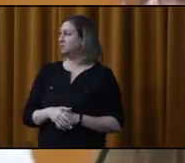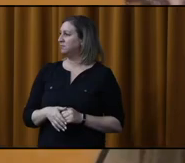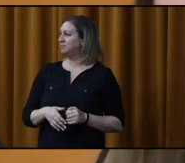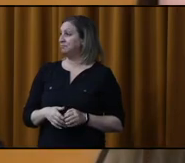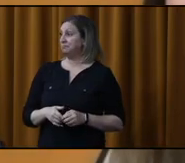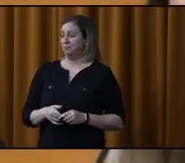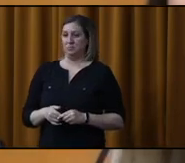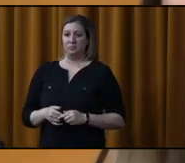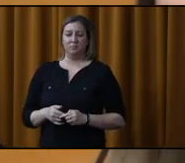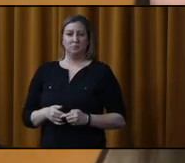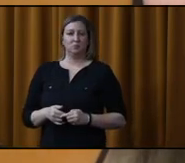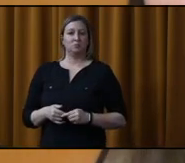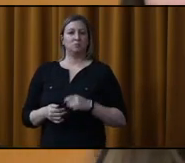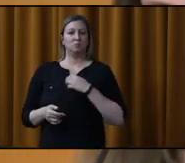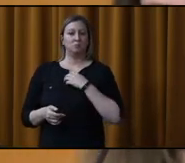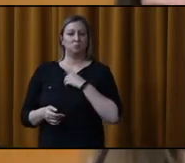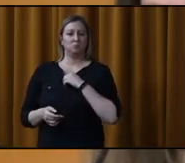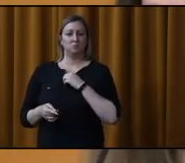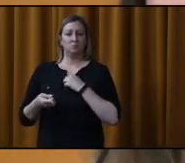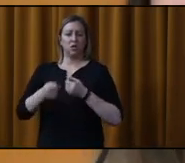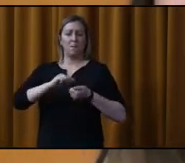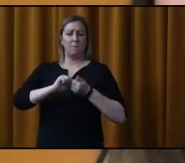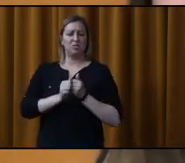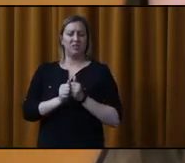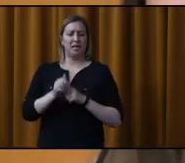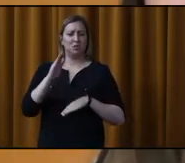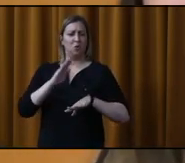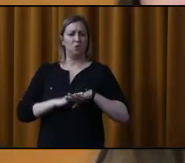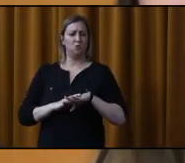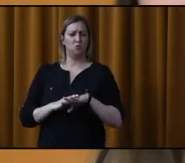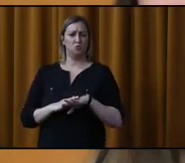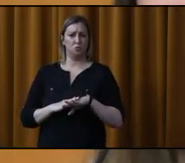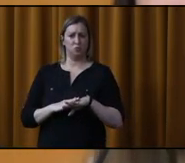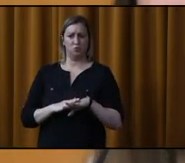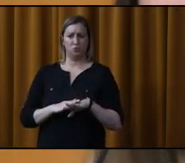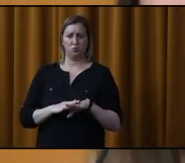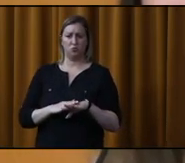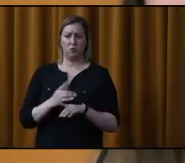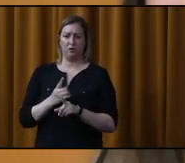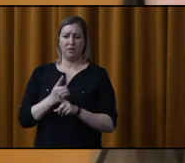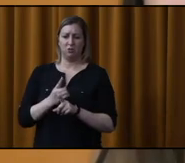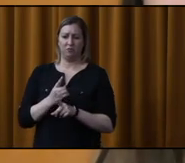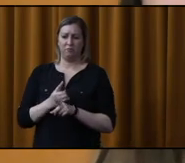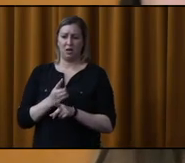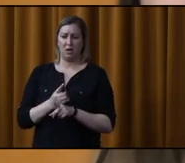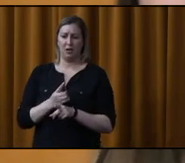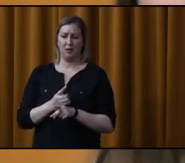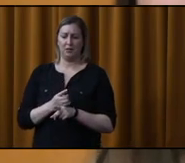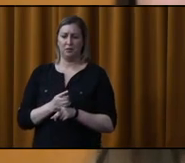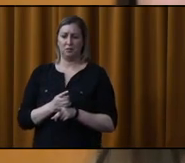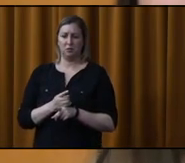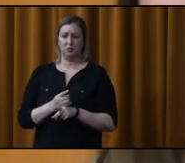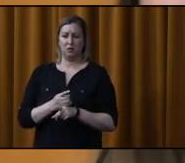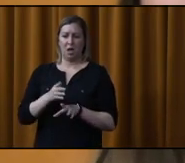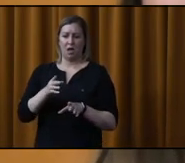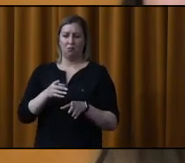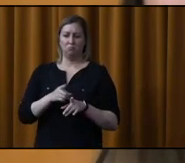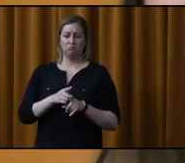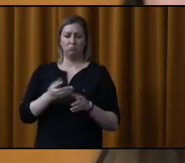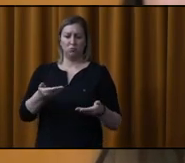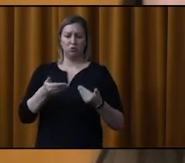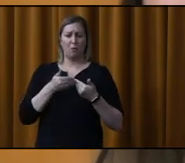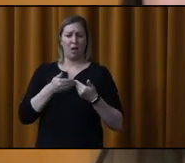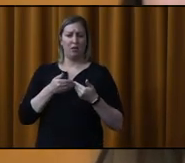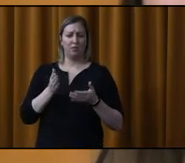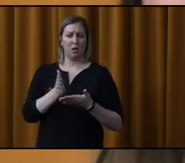d'une modification à apporter, effectivement, sur un octroi de mandat professionnel pour